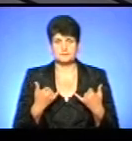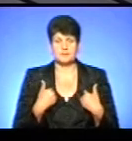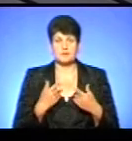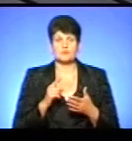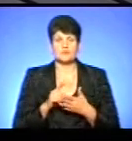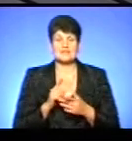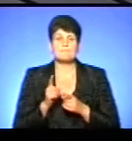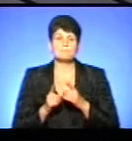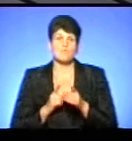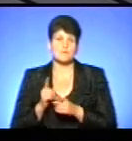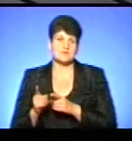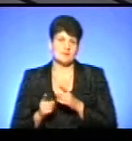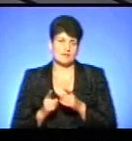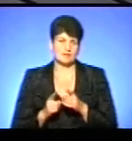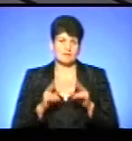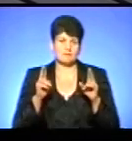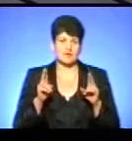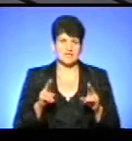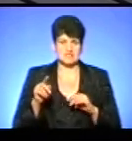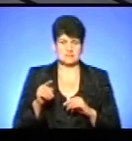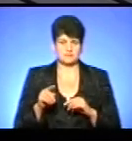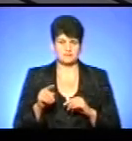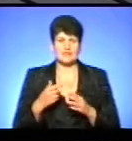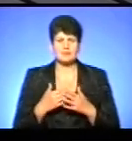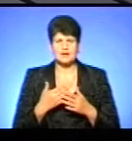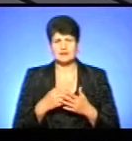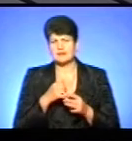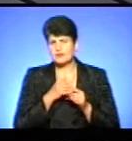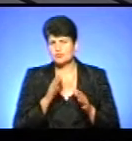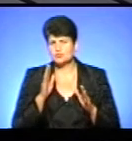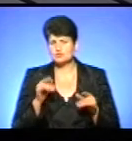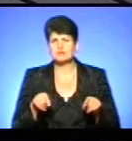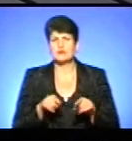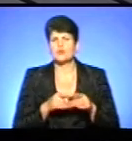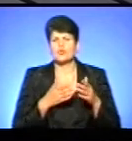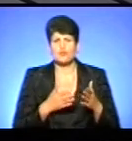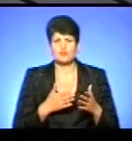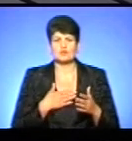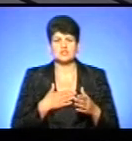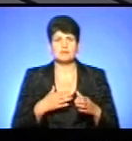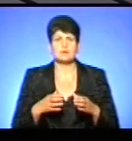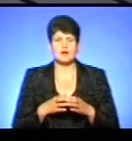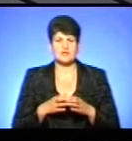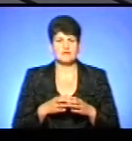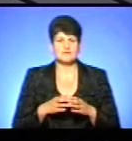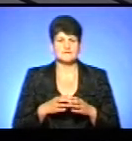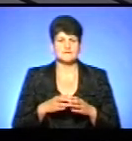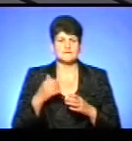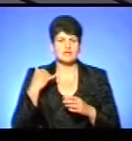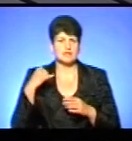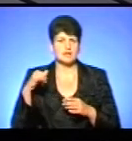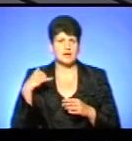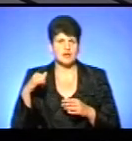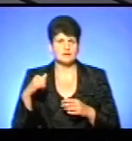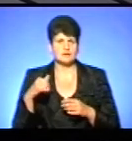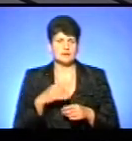повинні поміняти самі принцип виклику. Не може бути такого, що сьогодні наші бригади викликають, коли дитині, наприклад,